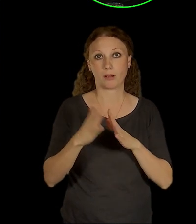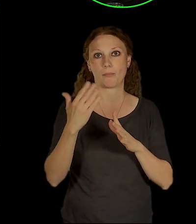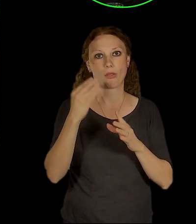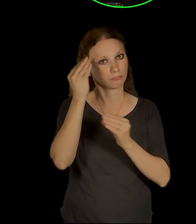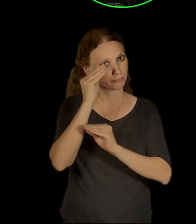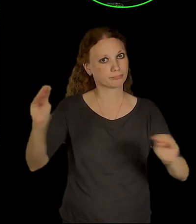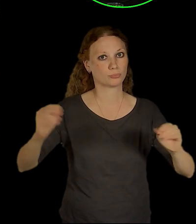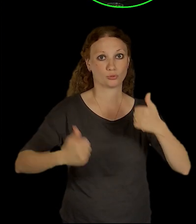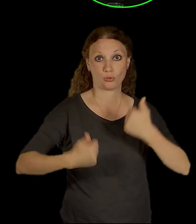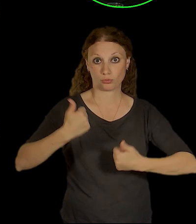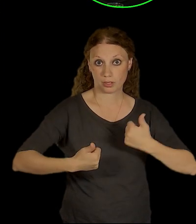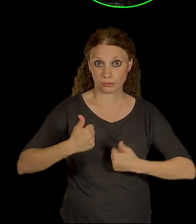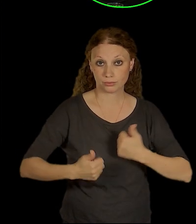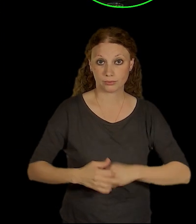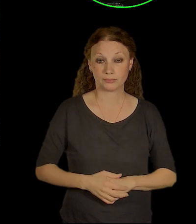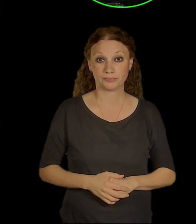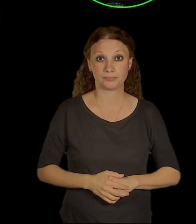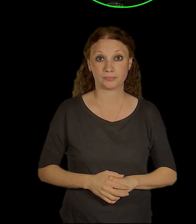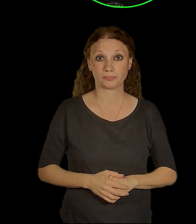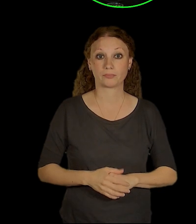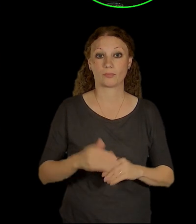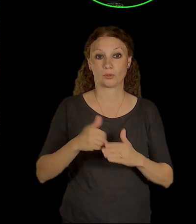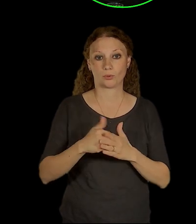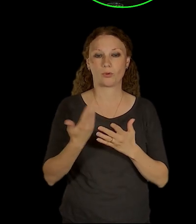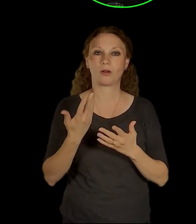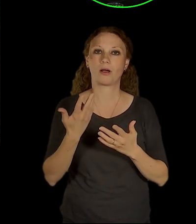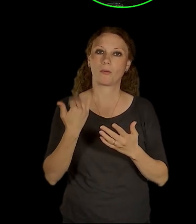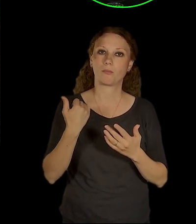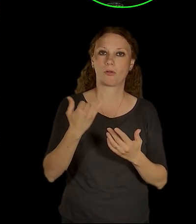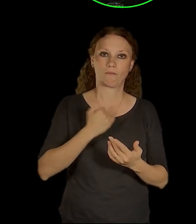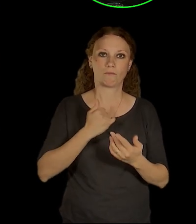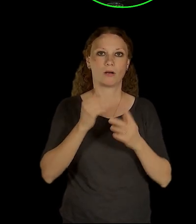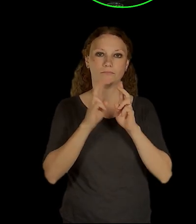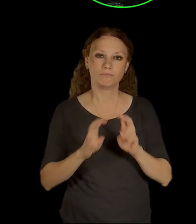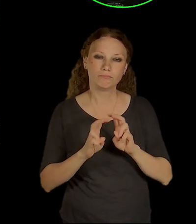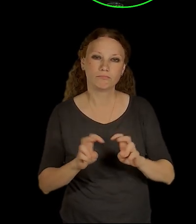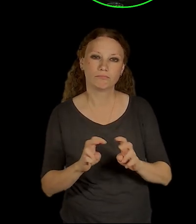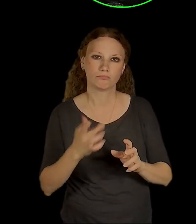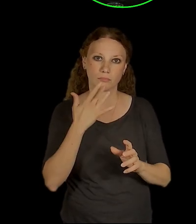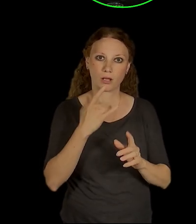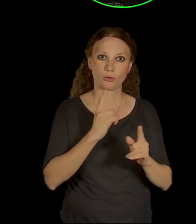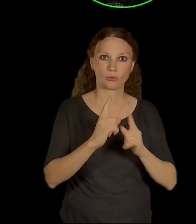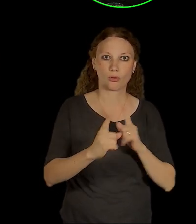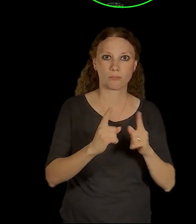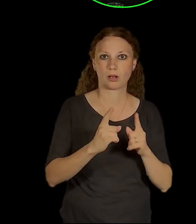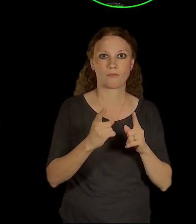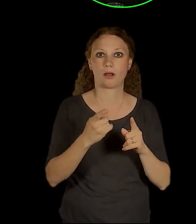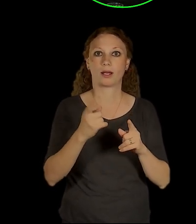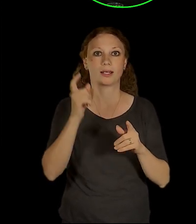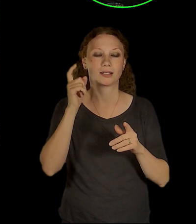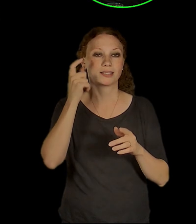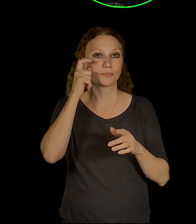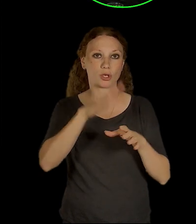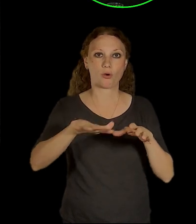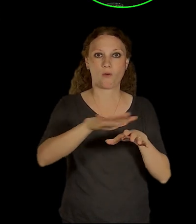vlastně řešení dopravních externalit Smíchov City, co to znamená, co se stane s dopravou v